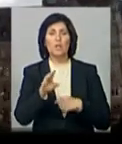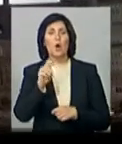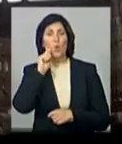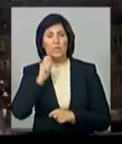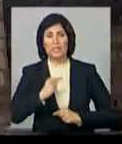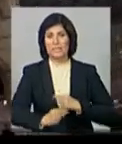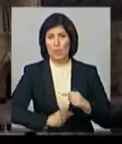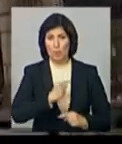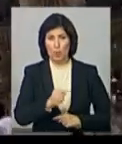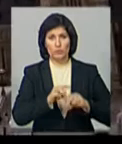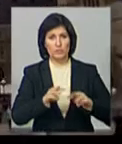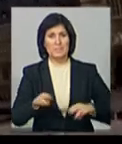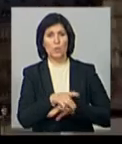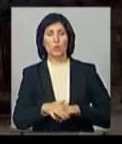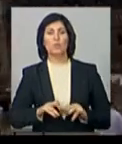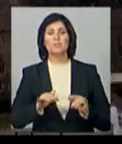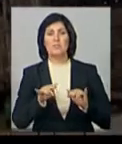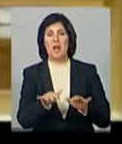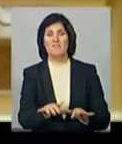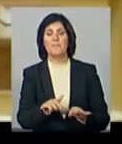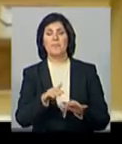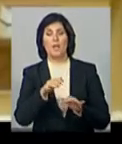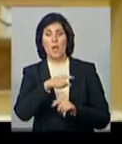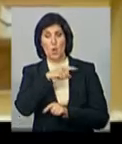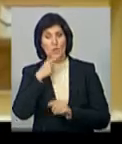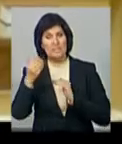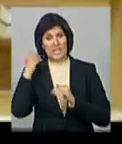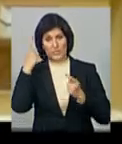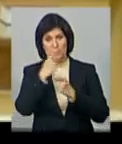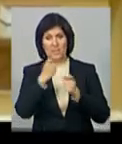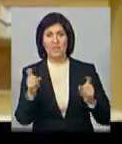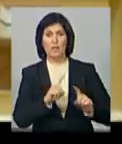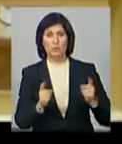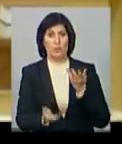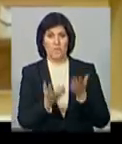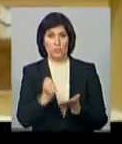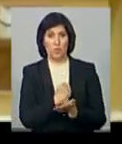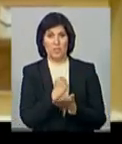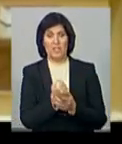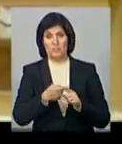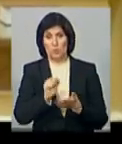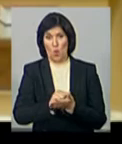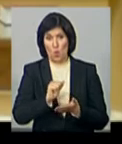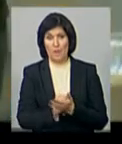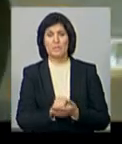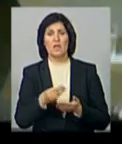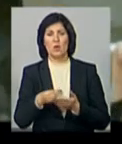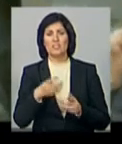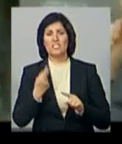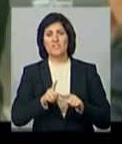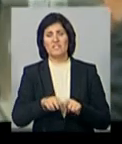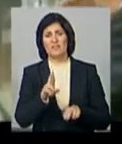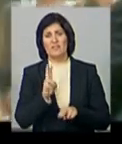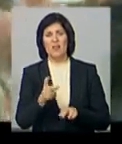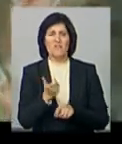погодженням, міністр закордонних справ Христя Фріланд. Росія раніше заявляла, що у разі ухвалення документа розцінюватиме це